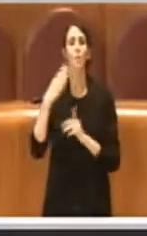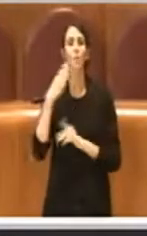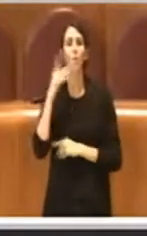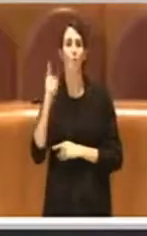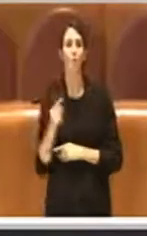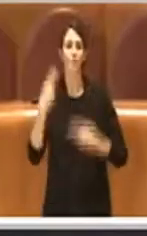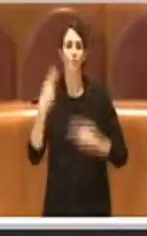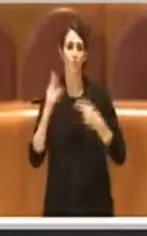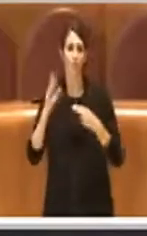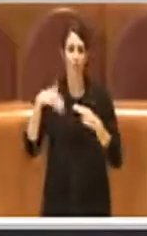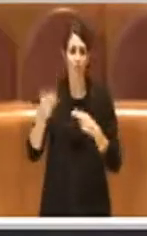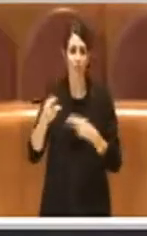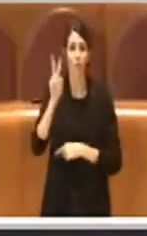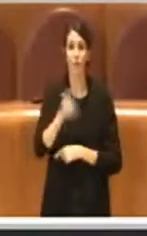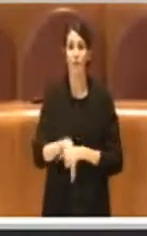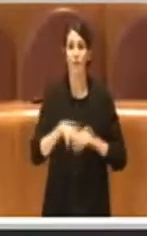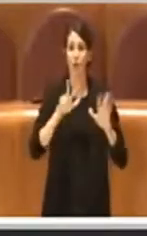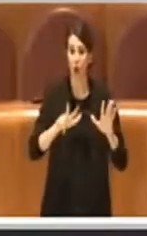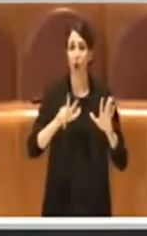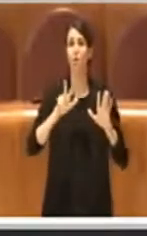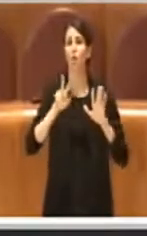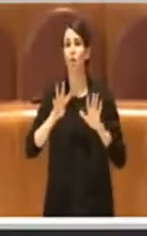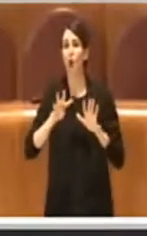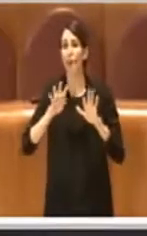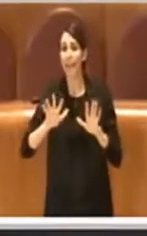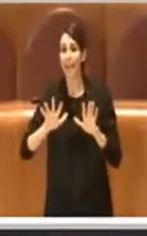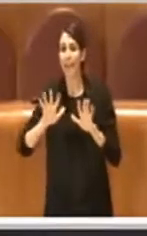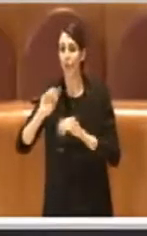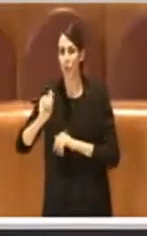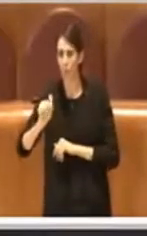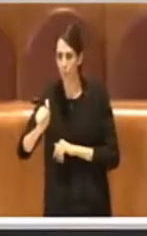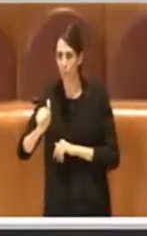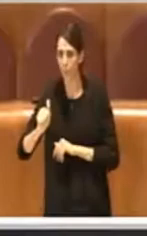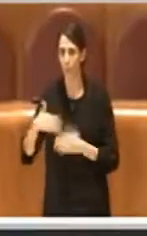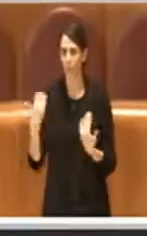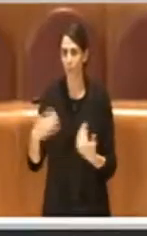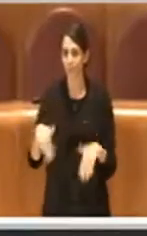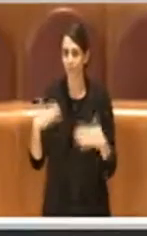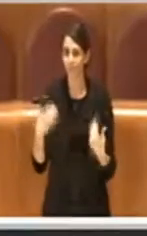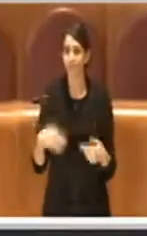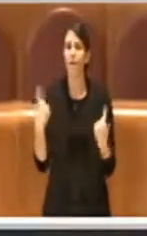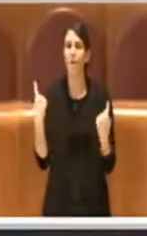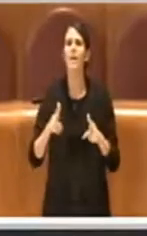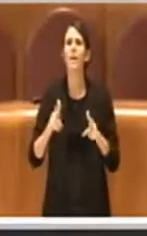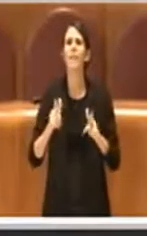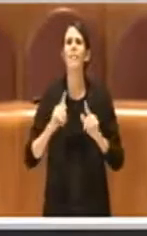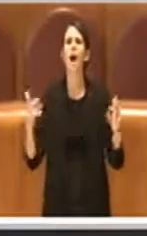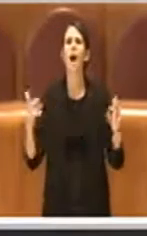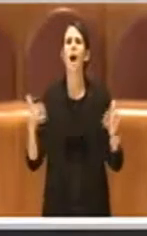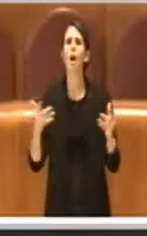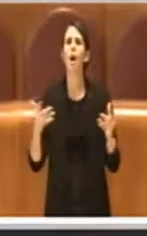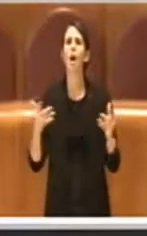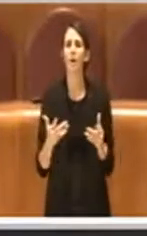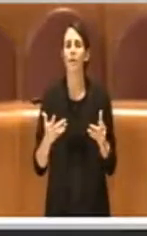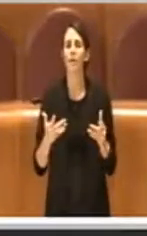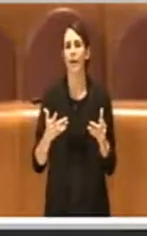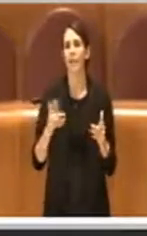-2009-2010-2011-2012 e questo ha generato un corso delle cose,